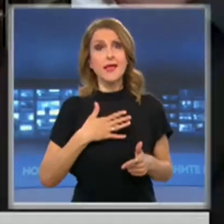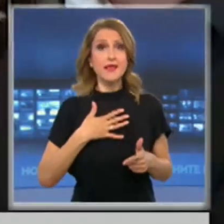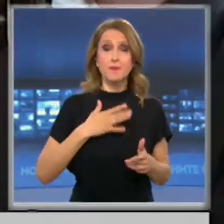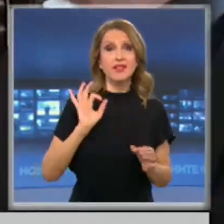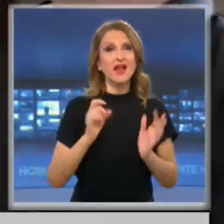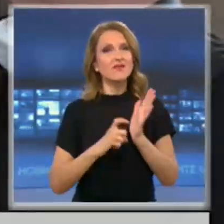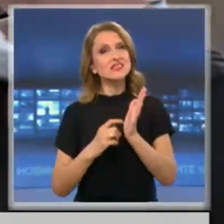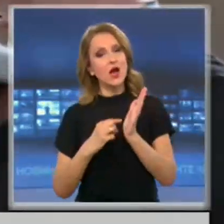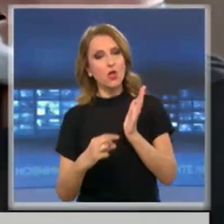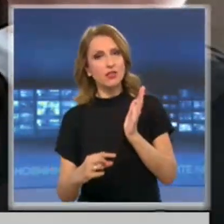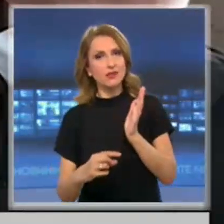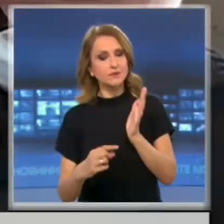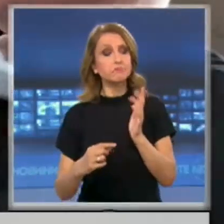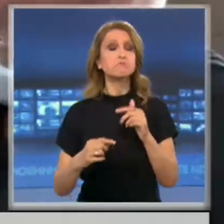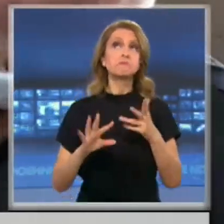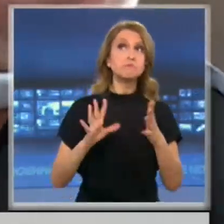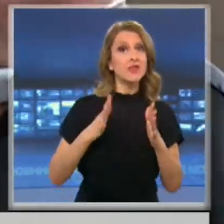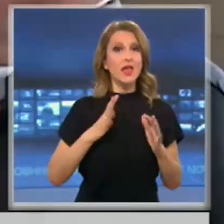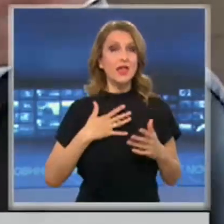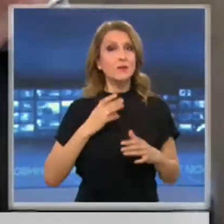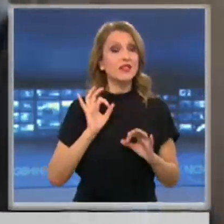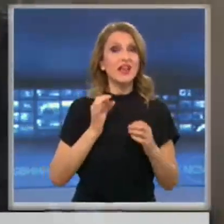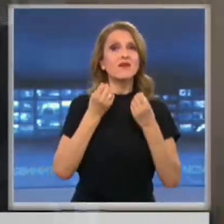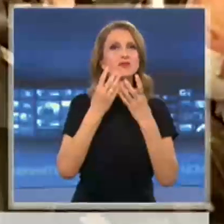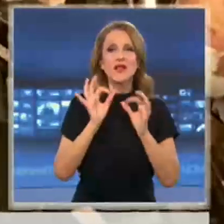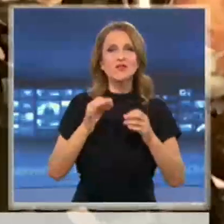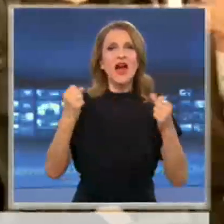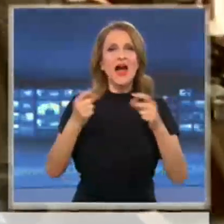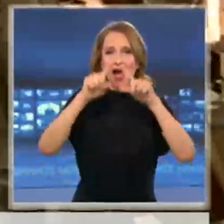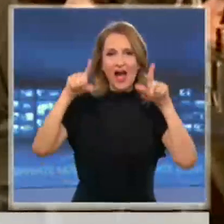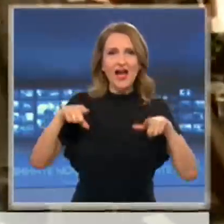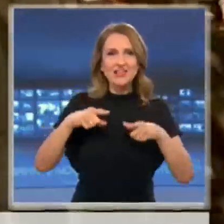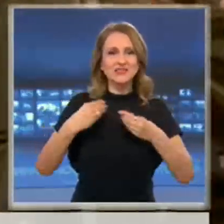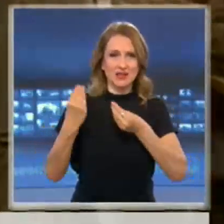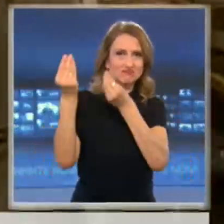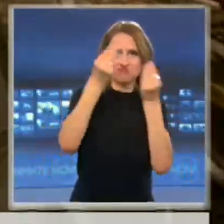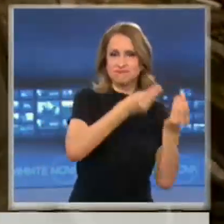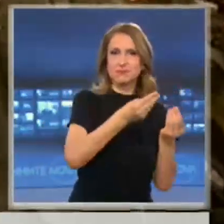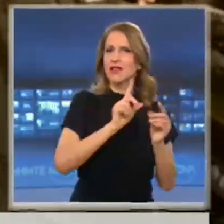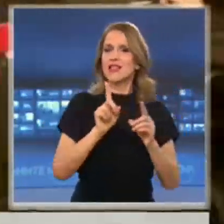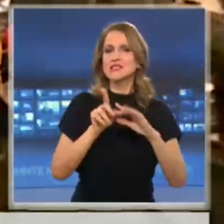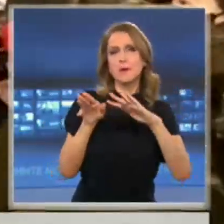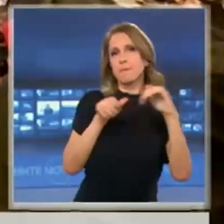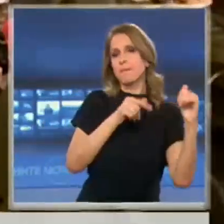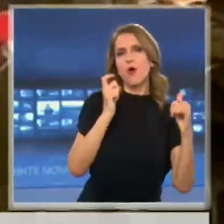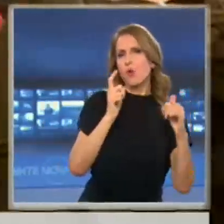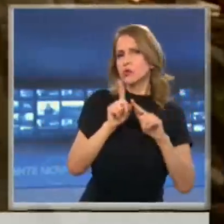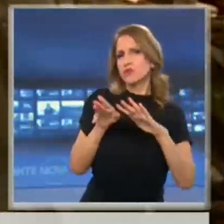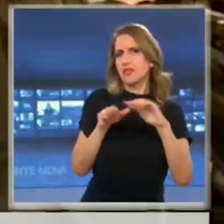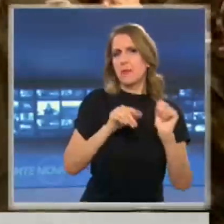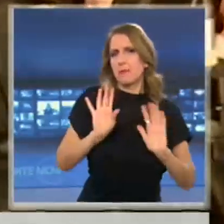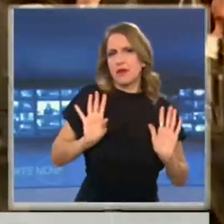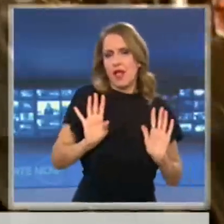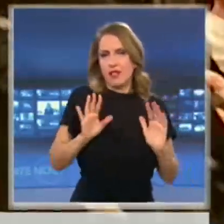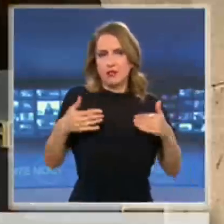устава. Според Батков този вариант е възможен и защото джиросаните акции не са били прияти. Категоричен е, че ходът на Васил Бошков и Георги Попов не